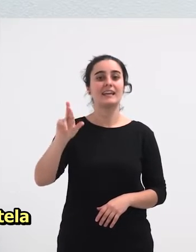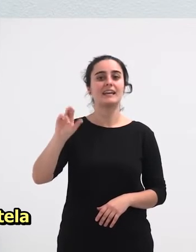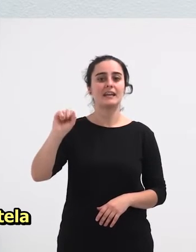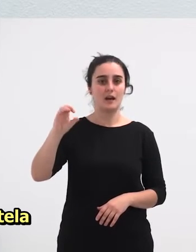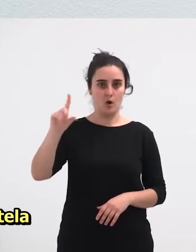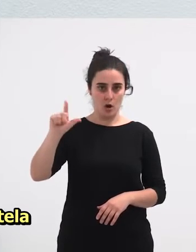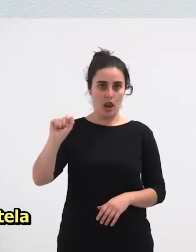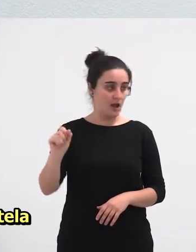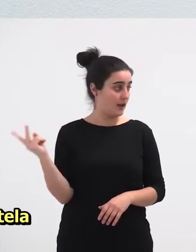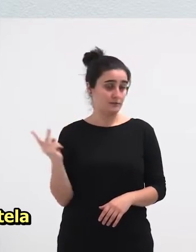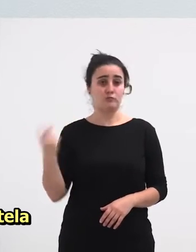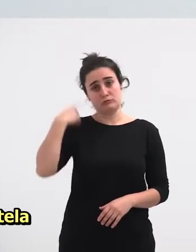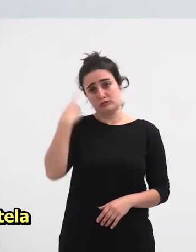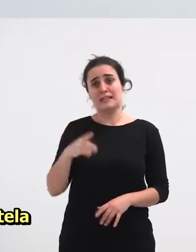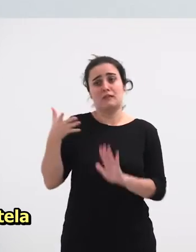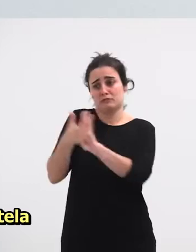azaldutko dutela